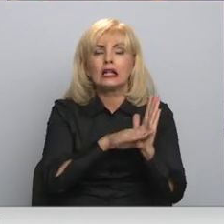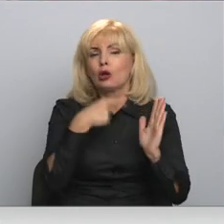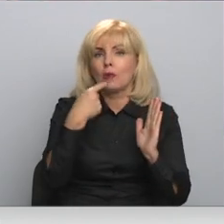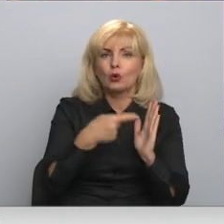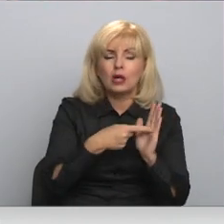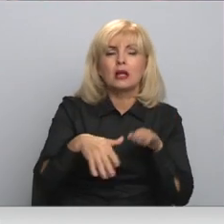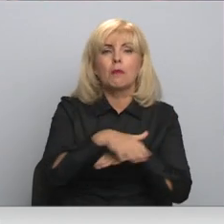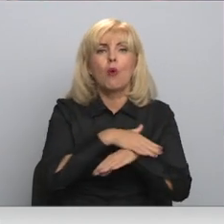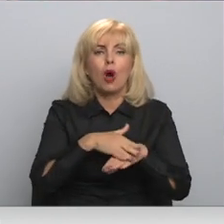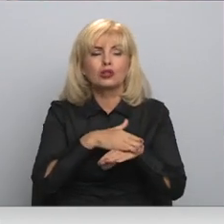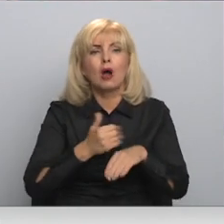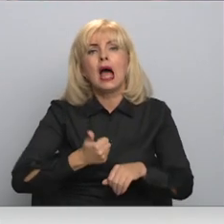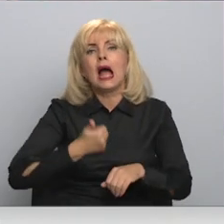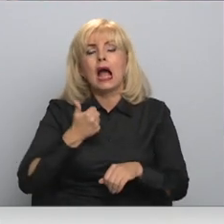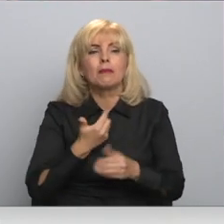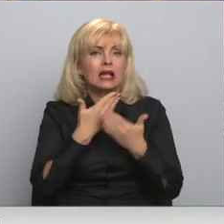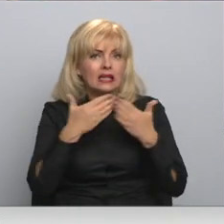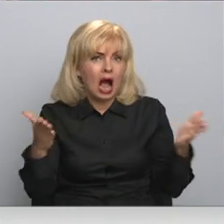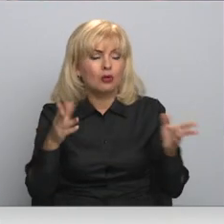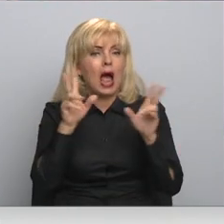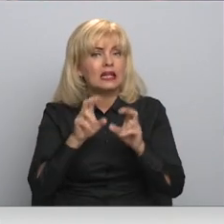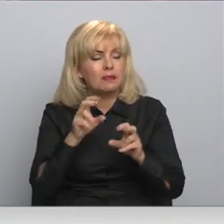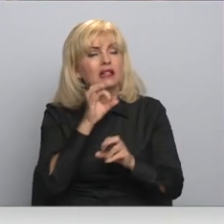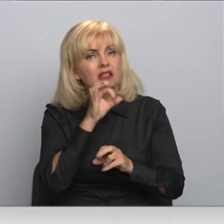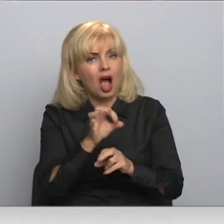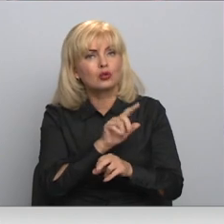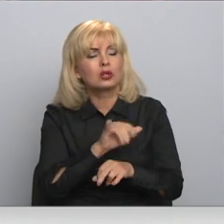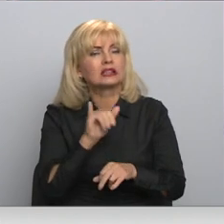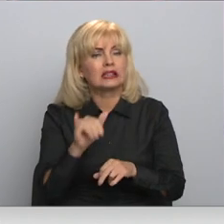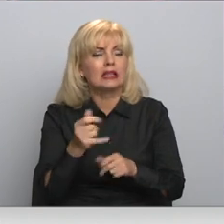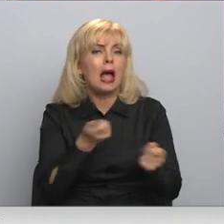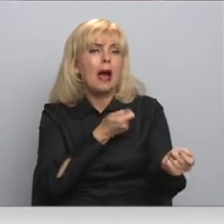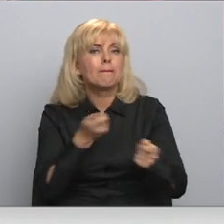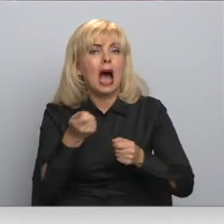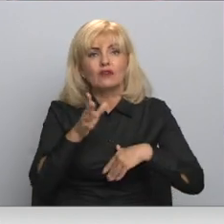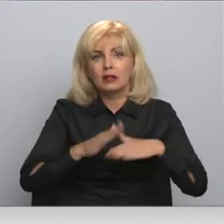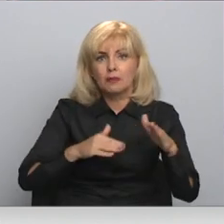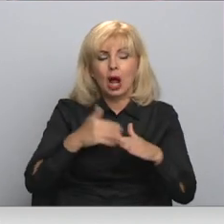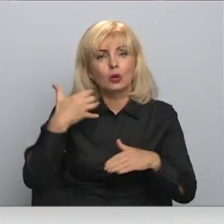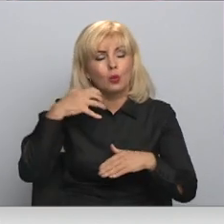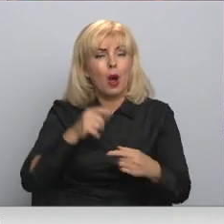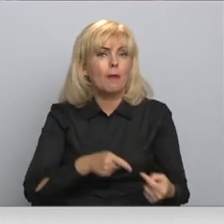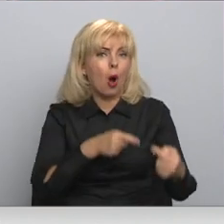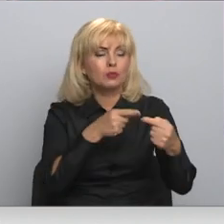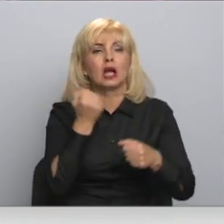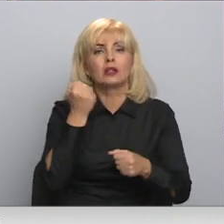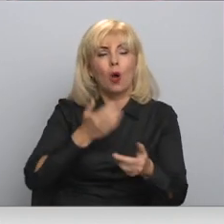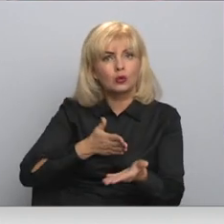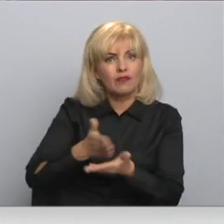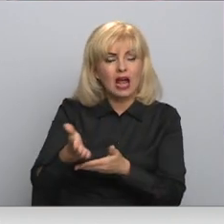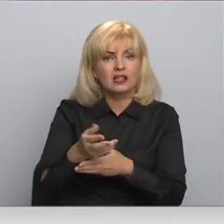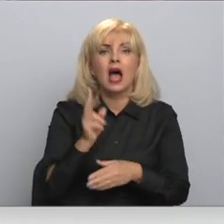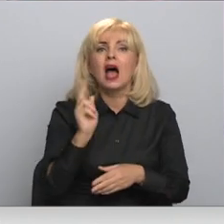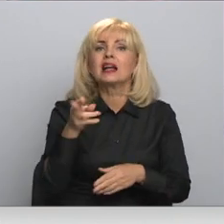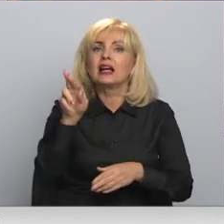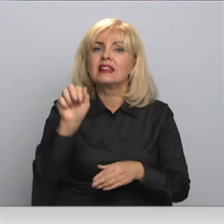kapitālsabiedrībai jāatklāja eksperti, to atzīst par sliktu pārvaldības praksi. Pilsētas domas opozīcija draudvērsties korupcijas